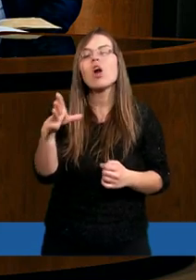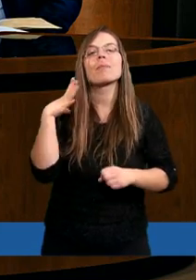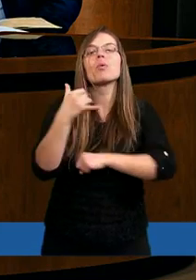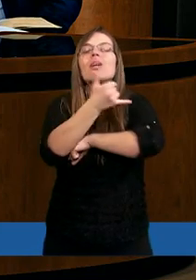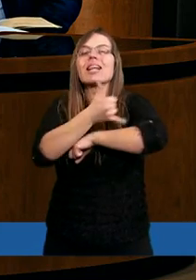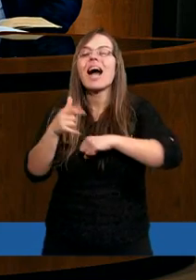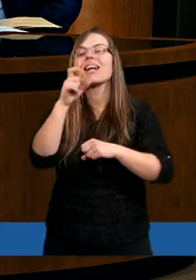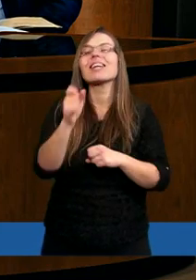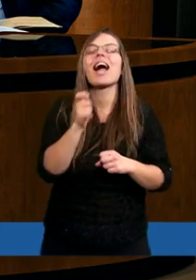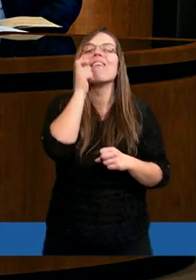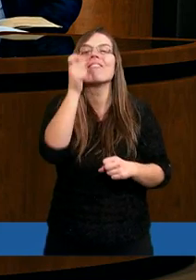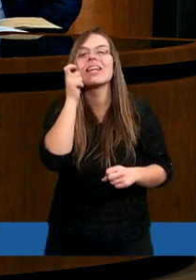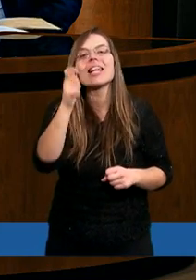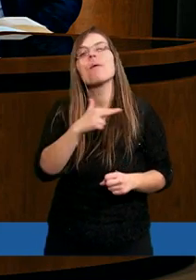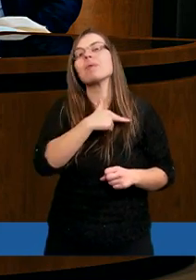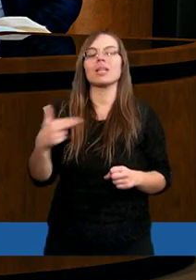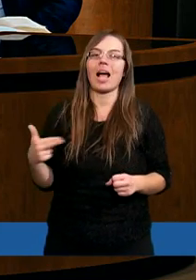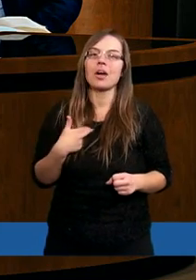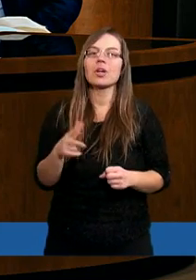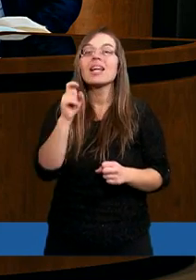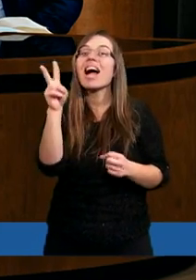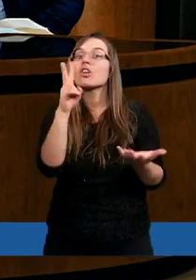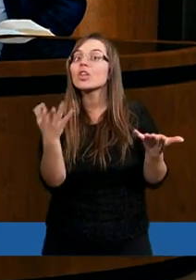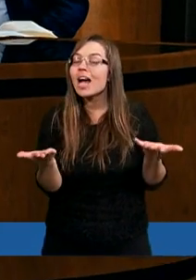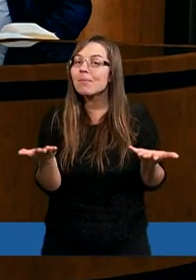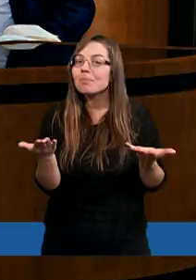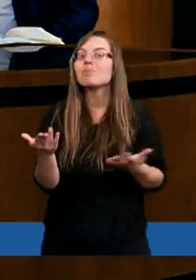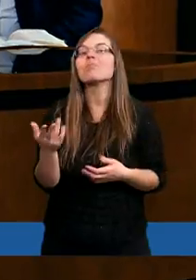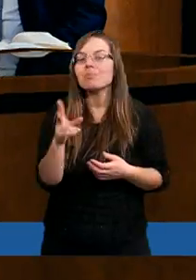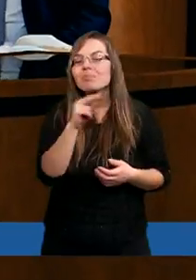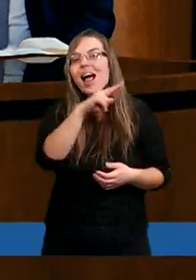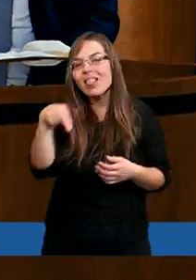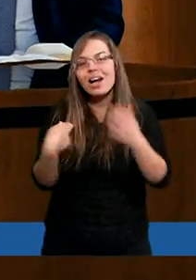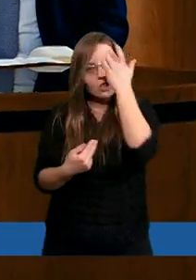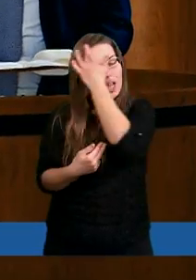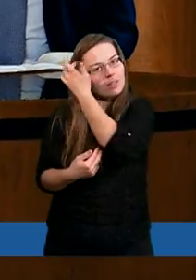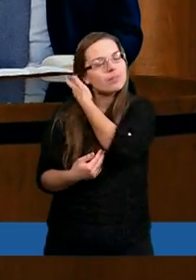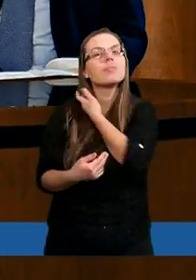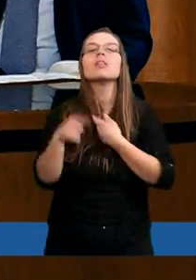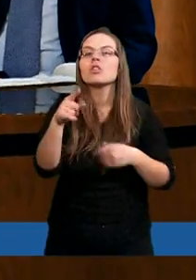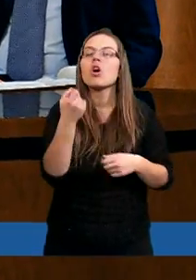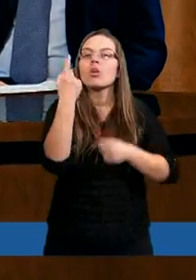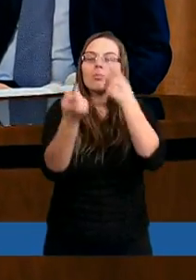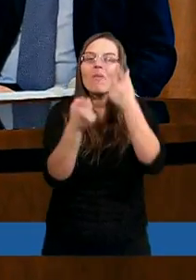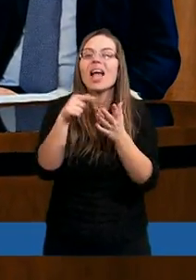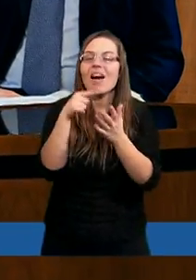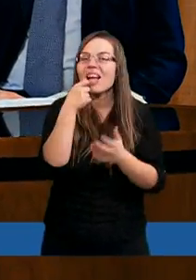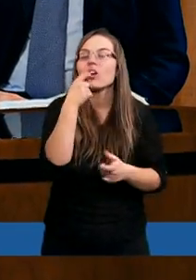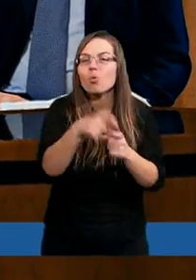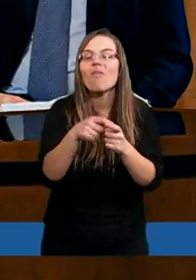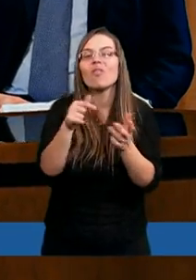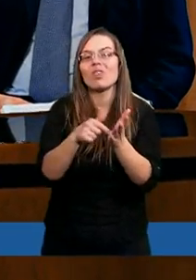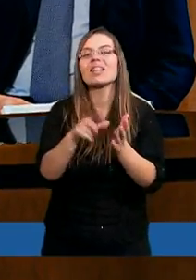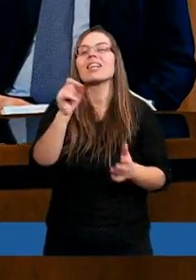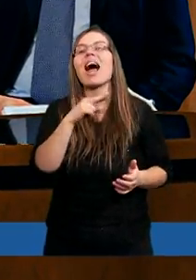On był zraniony za występki. Nasze. Za czyje? I znów pojawia się to słowo za nasze.